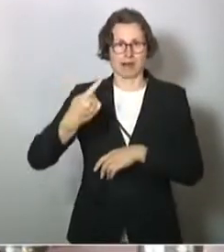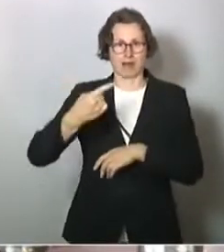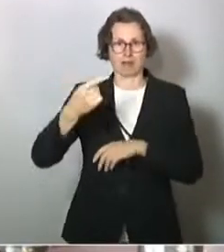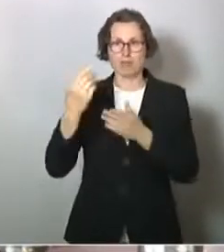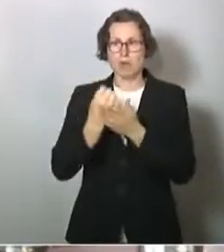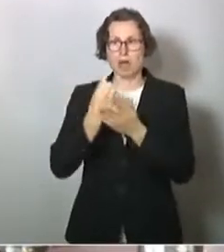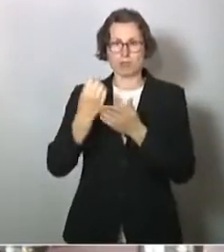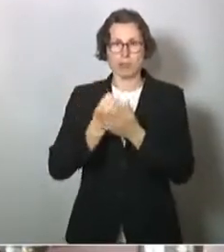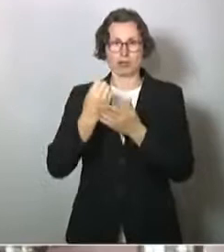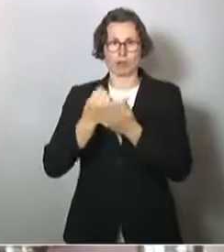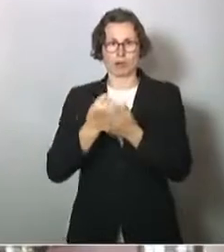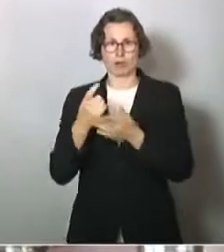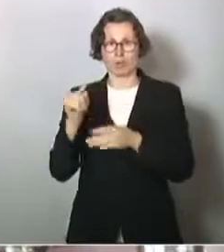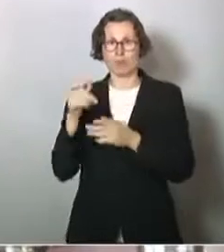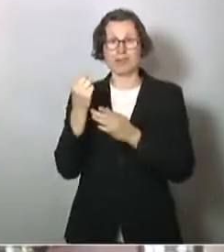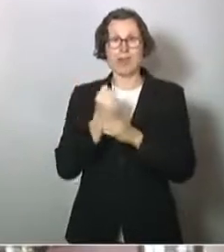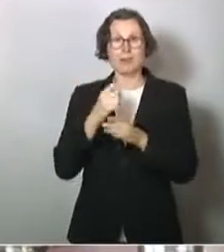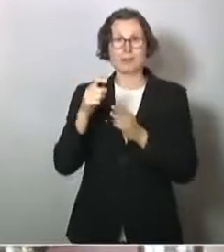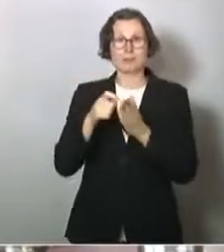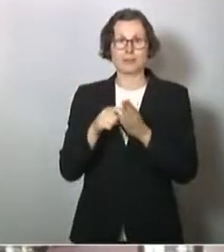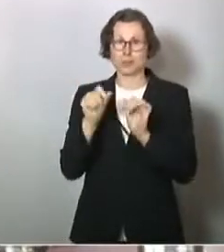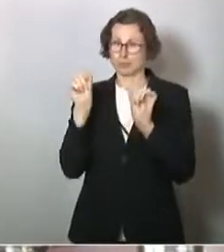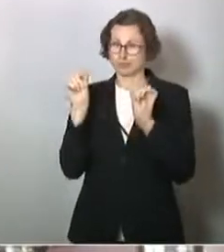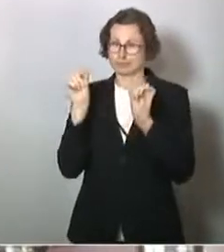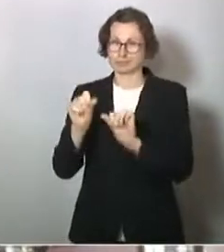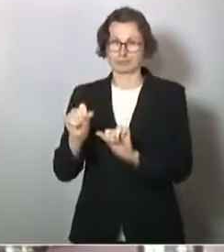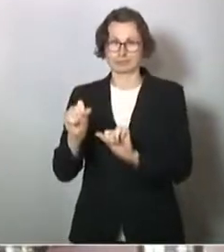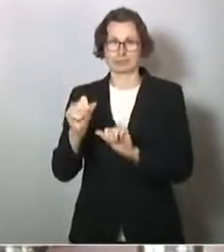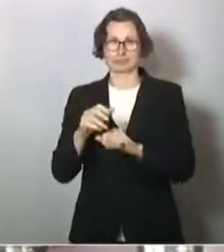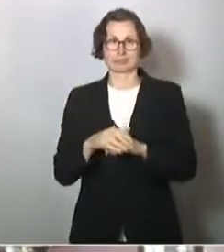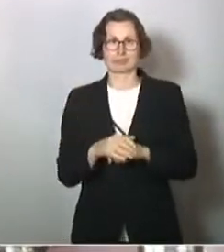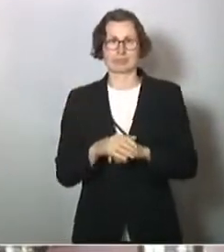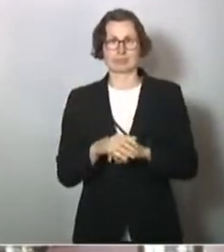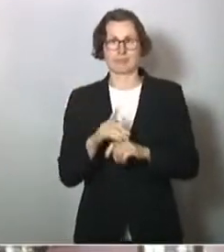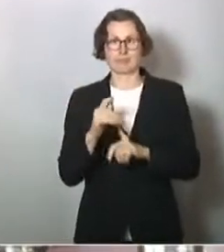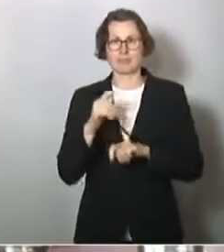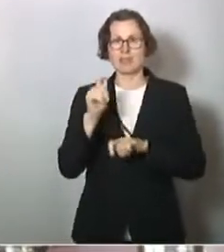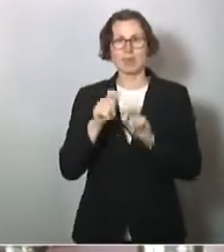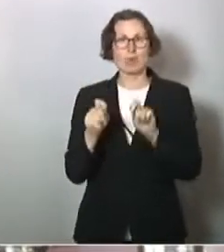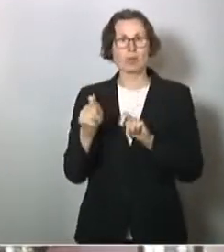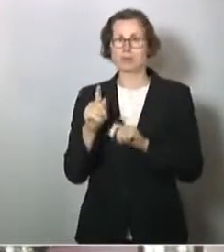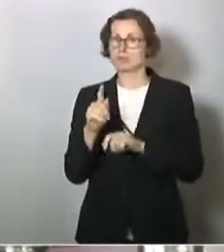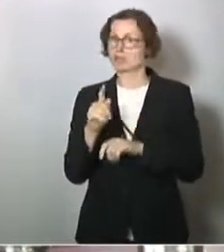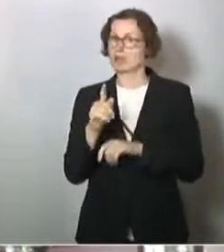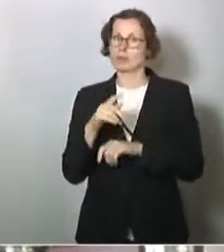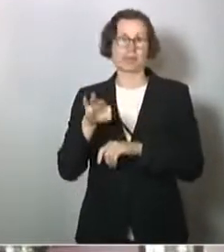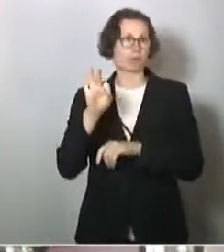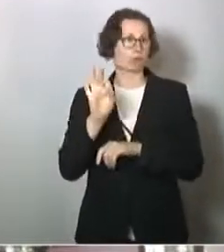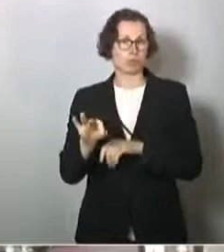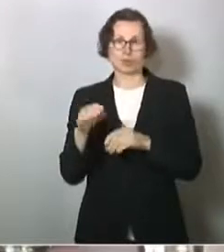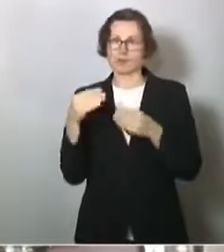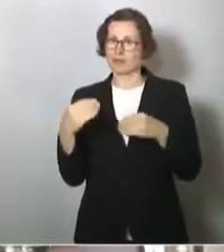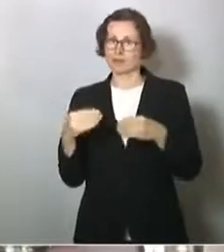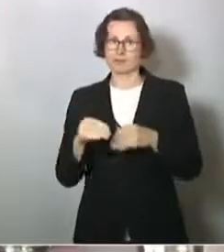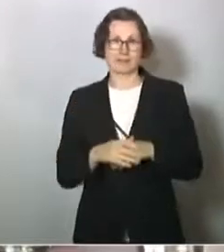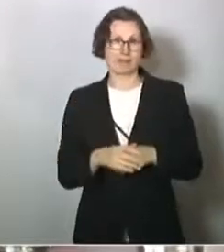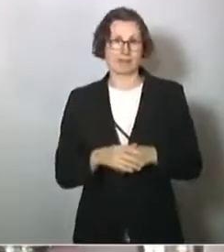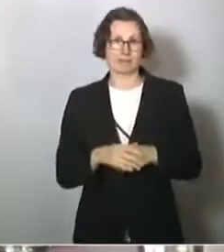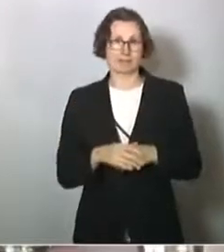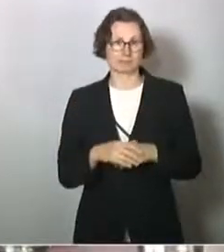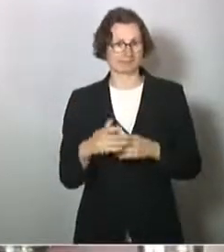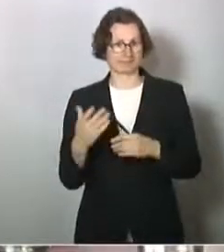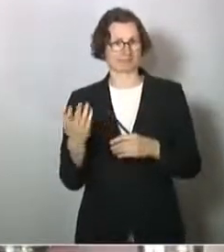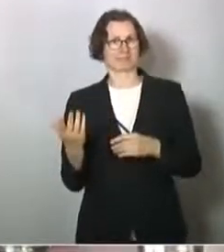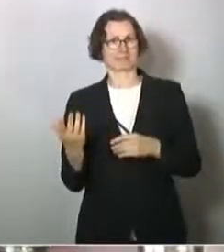wo die Arbeitsbedingungen sehr, sehr schlecht sind, auch die Leute nicht so gut ausqualifiziert werden. Das